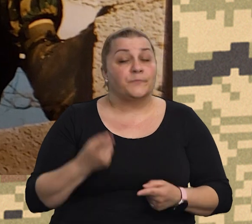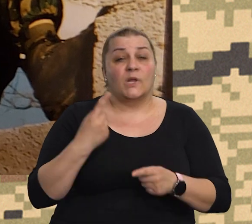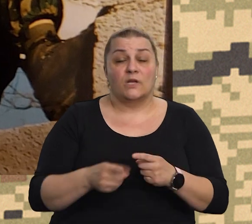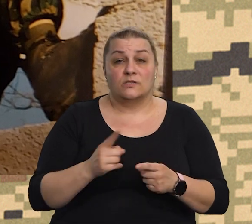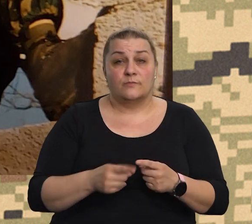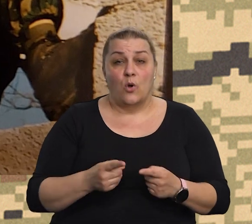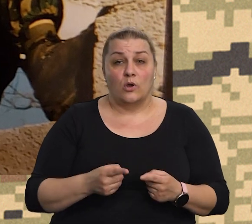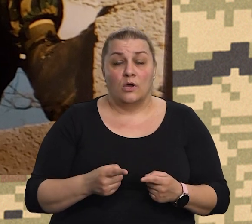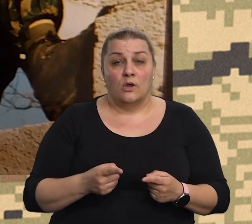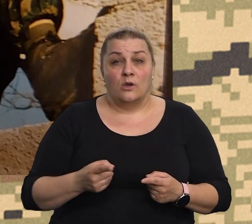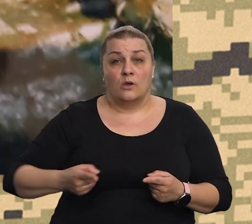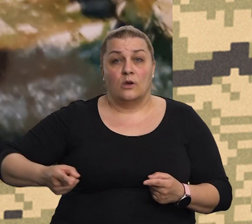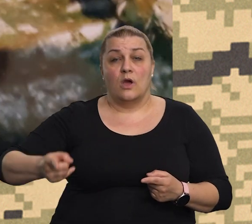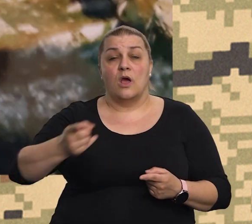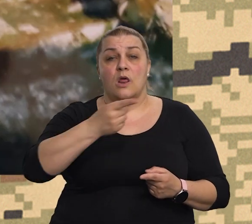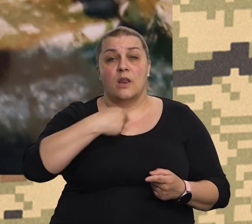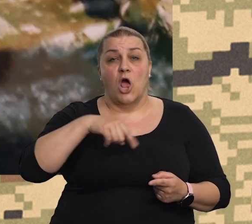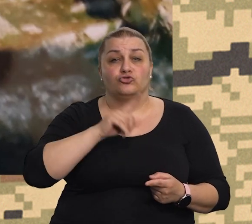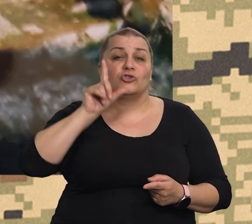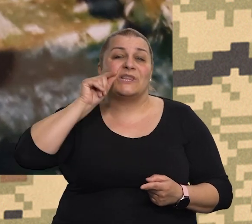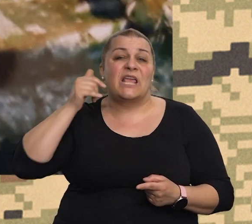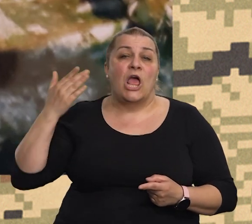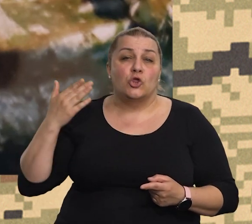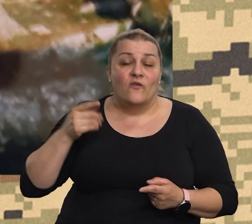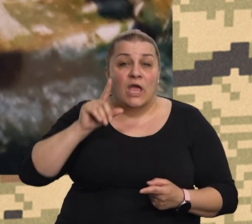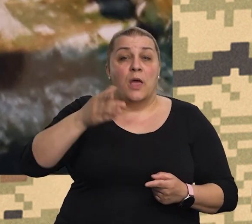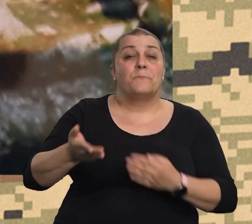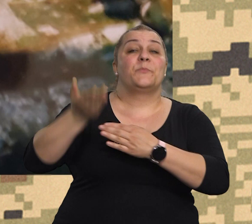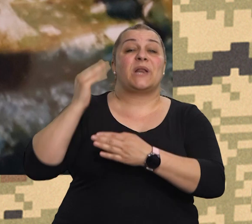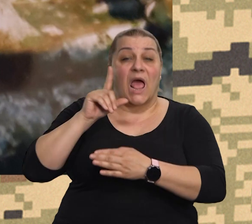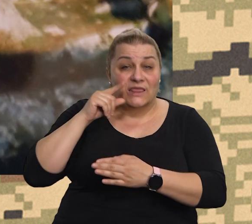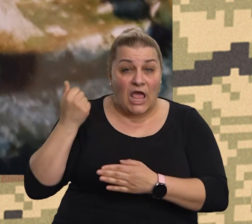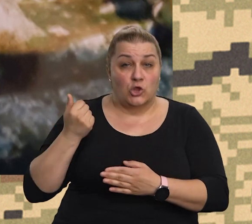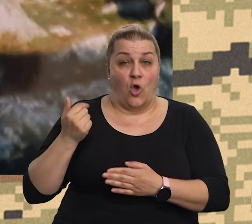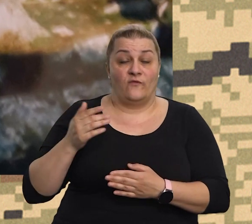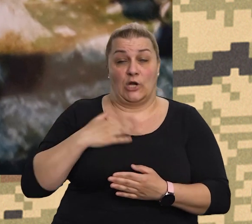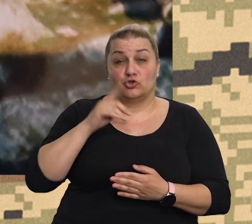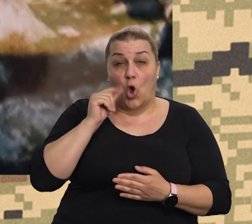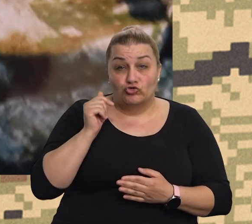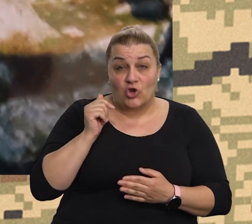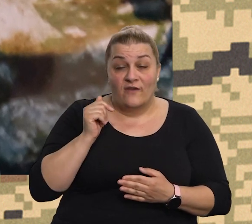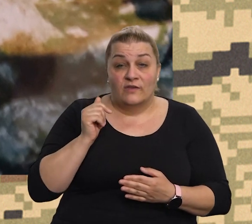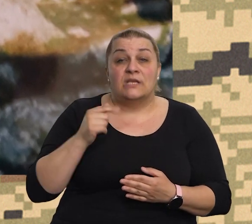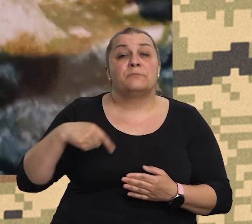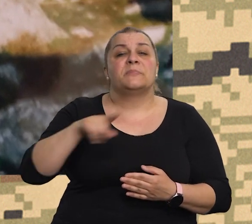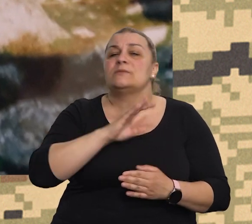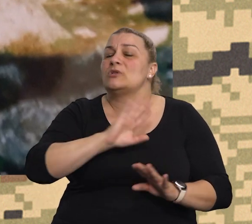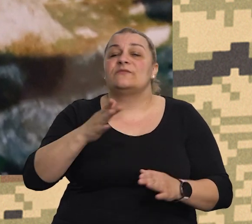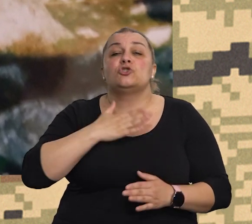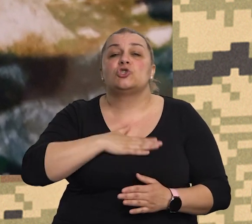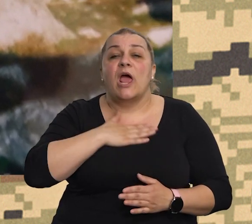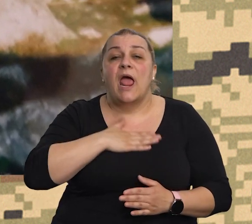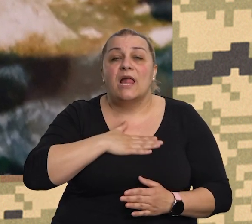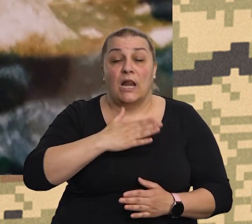nikada, znači, naši djedovi, pradidovi, očevi, svi smo željeli imati našu državu